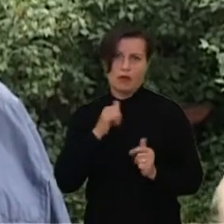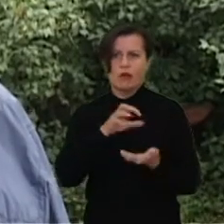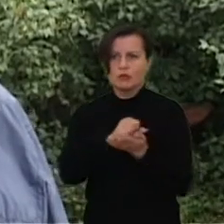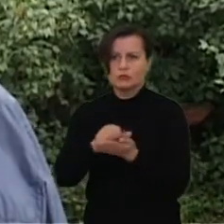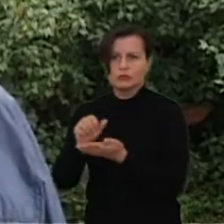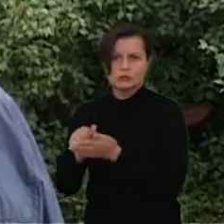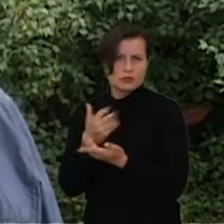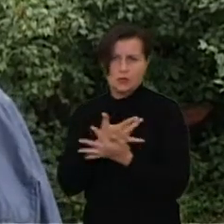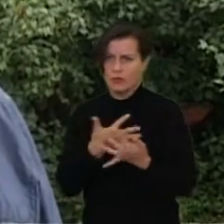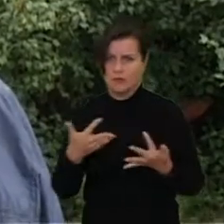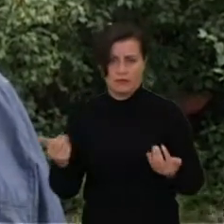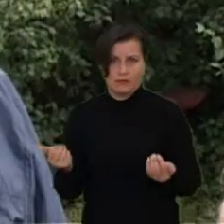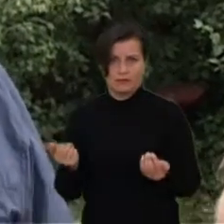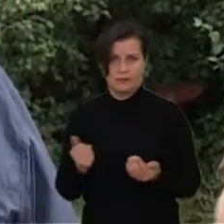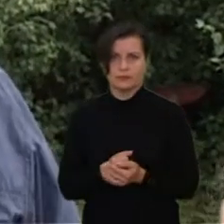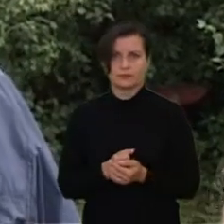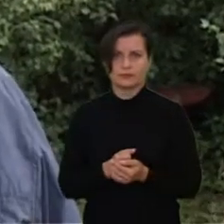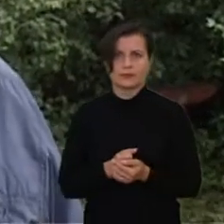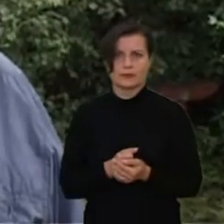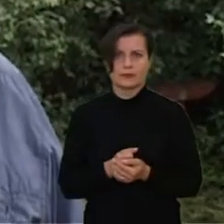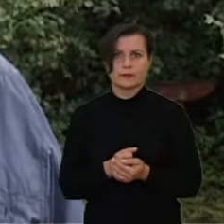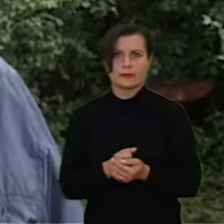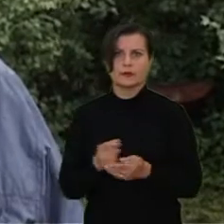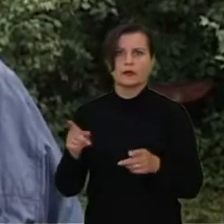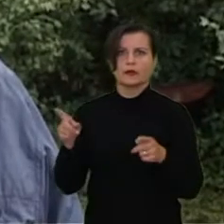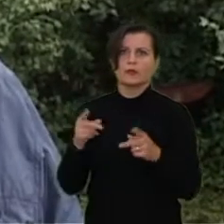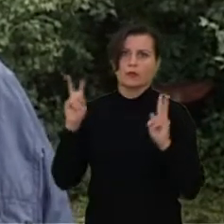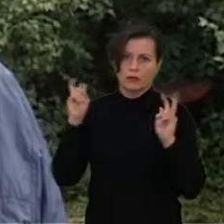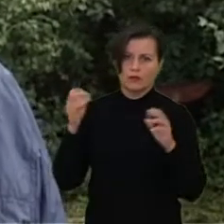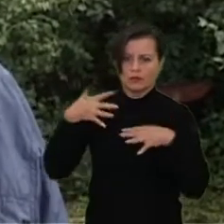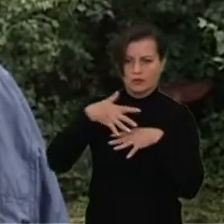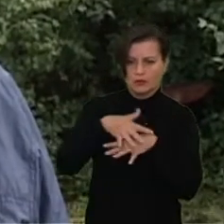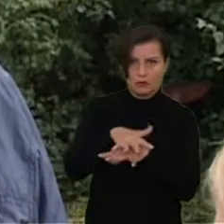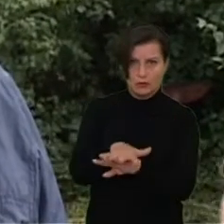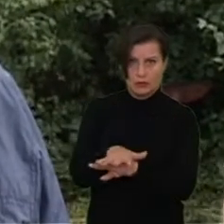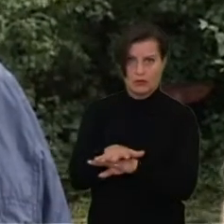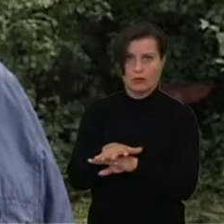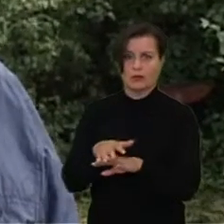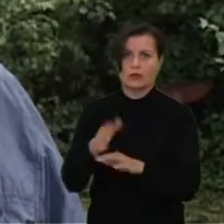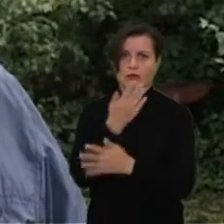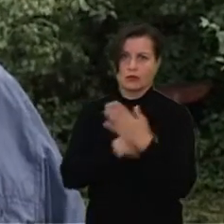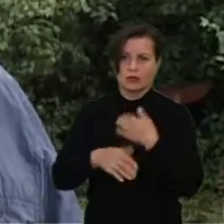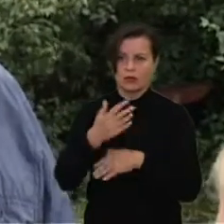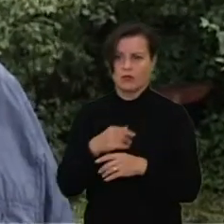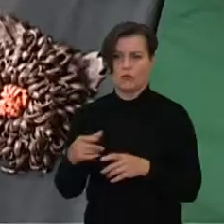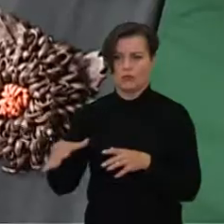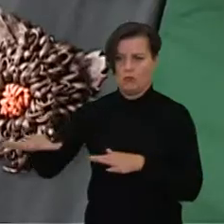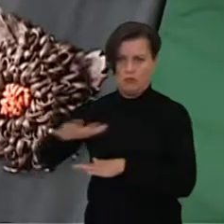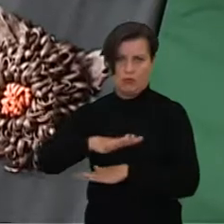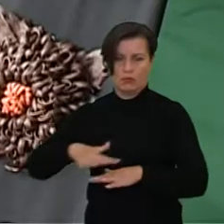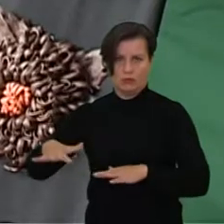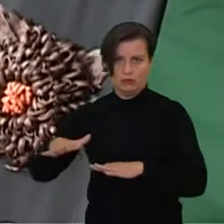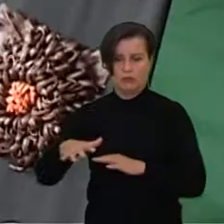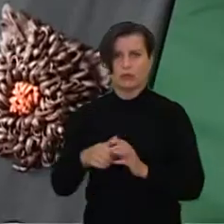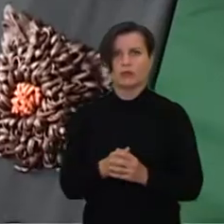organizuot viso geriuopo. Taip vadinama, integracija negalių į bendruomenį, į visuomenį. Toliau